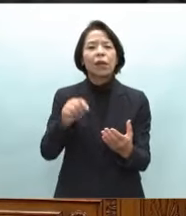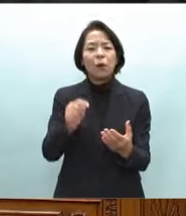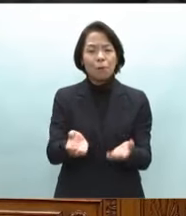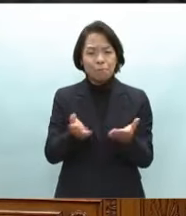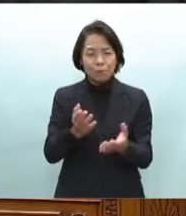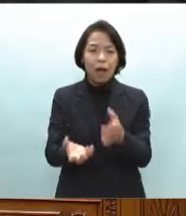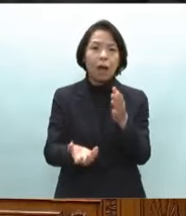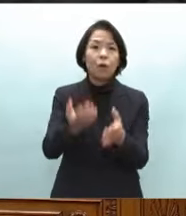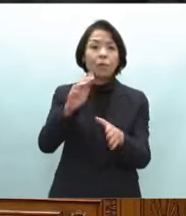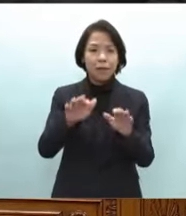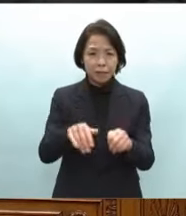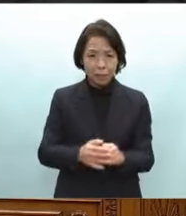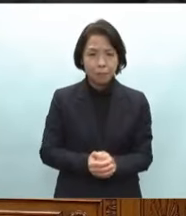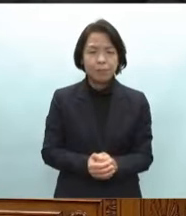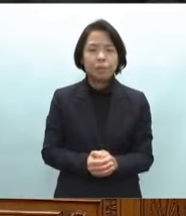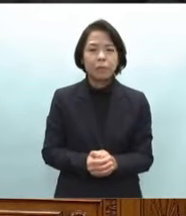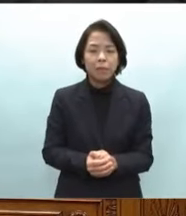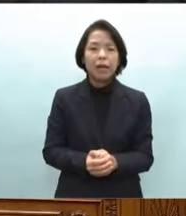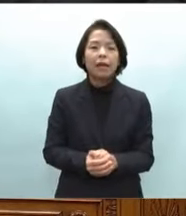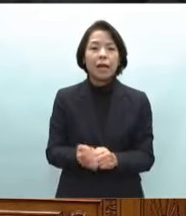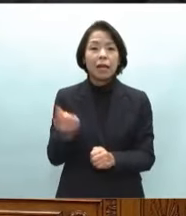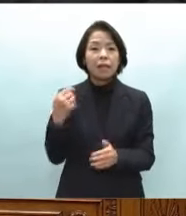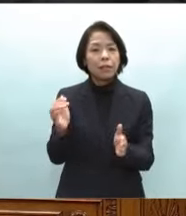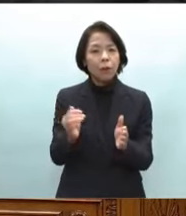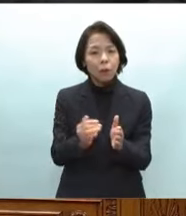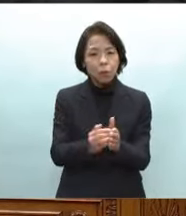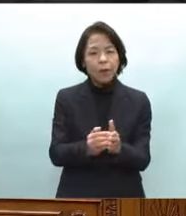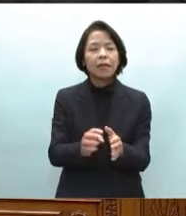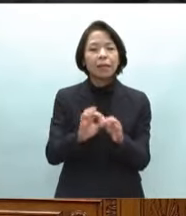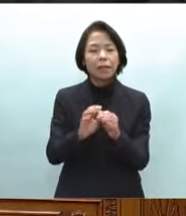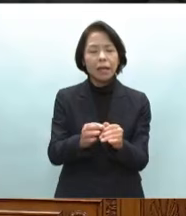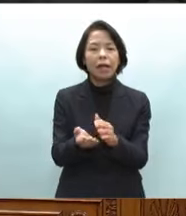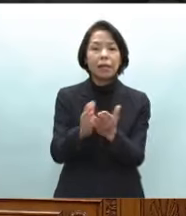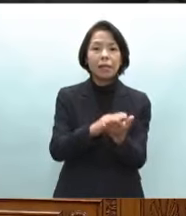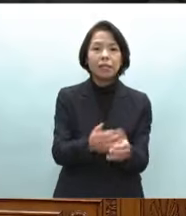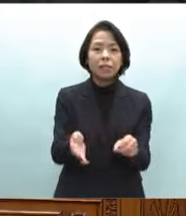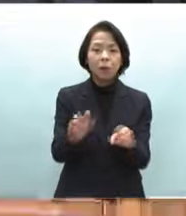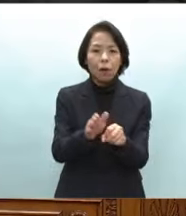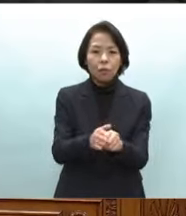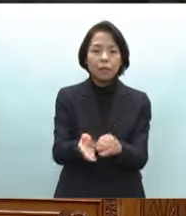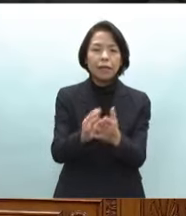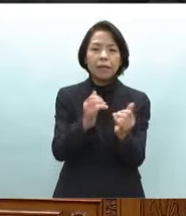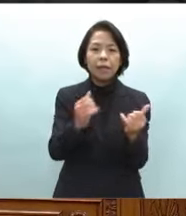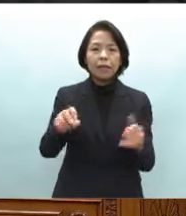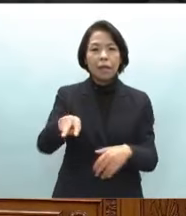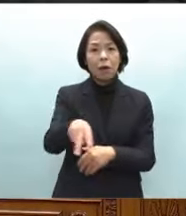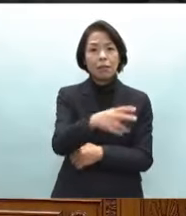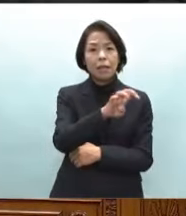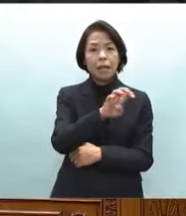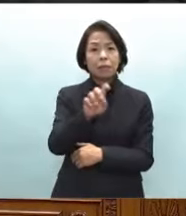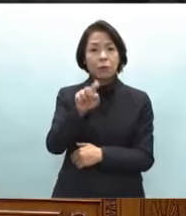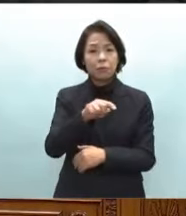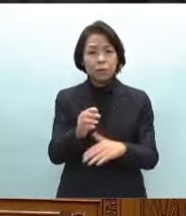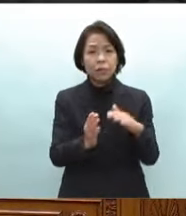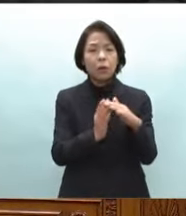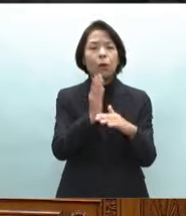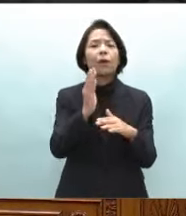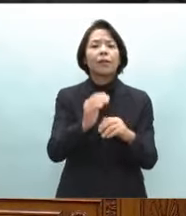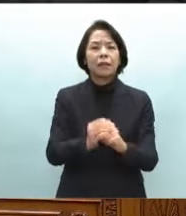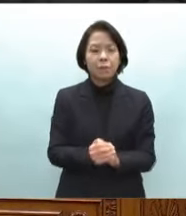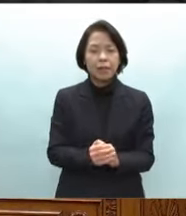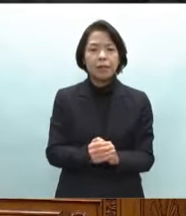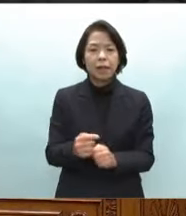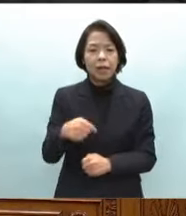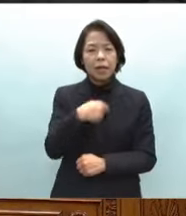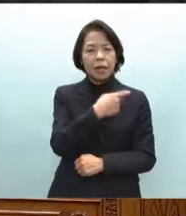昨日までに震災関連で亡くなった方を含めて死者240名に達しております心から